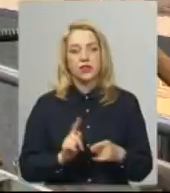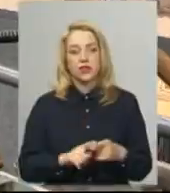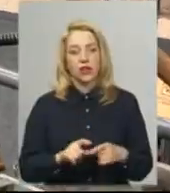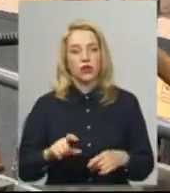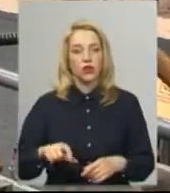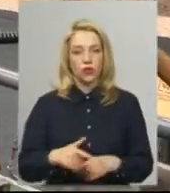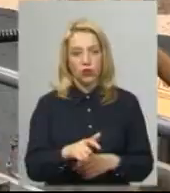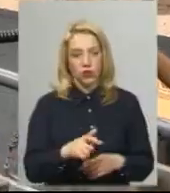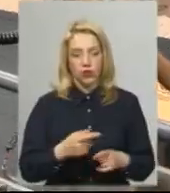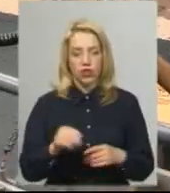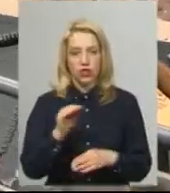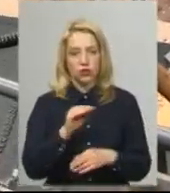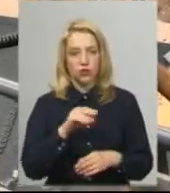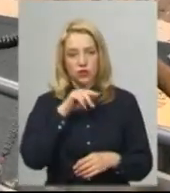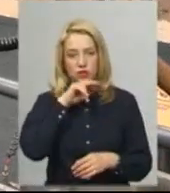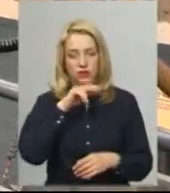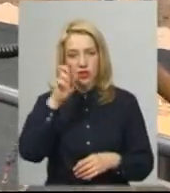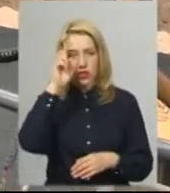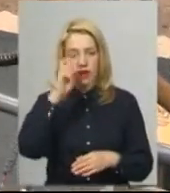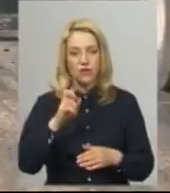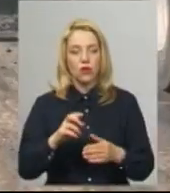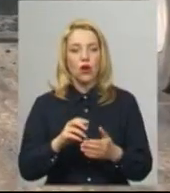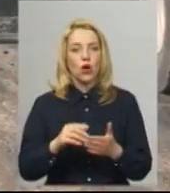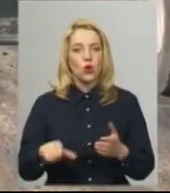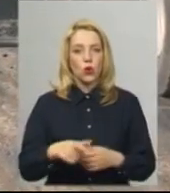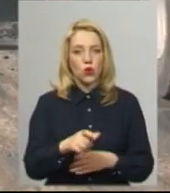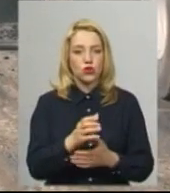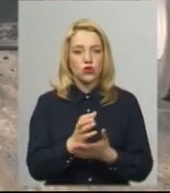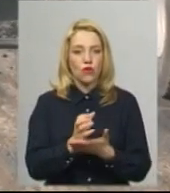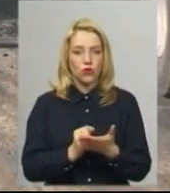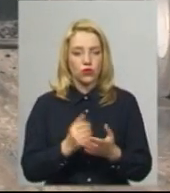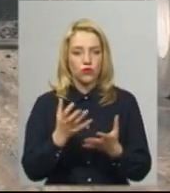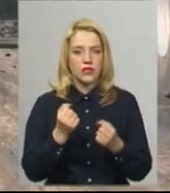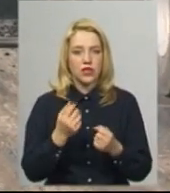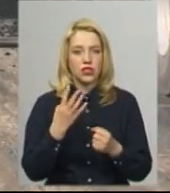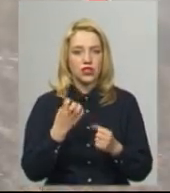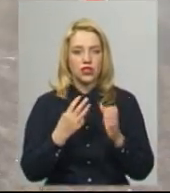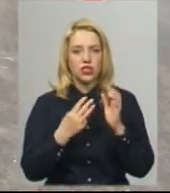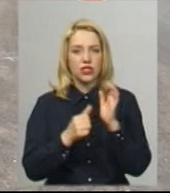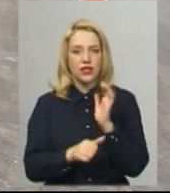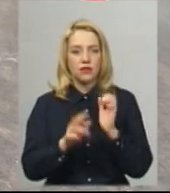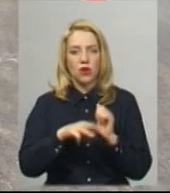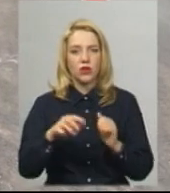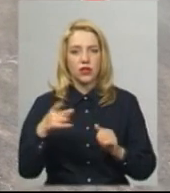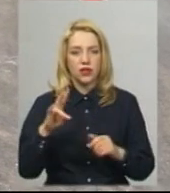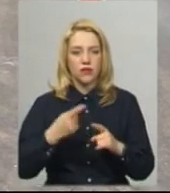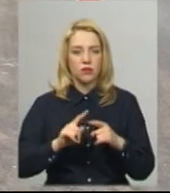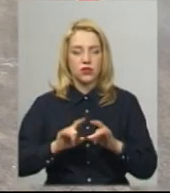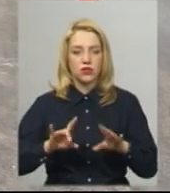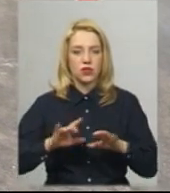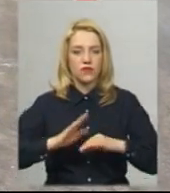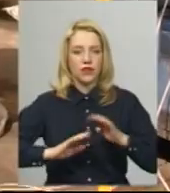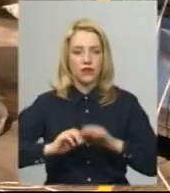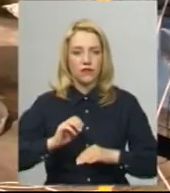Житомир-Чернівці із Державного дорожнього фонду взяли 160 мільйонів гривень. Про це каже фахівець із зв'язків з громадськістю та пресою